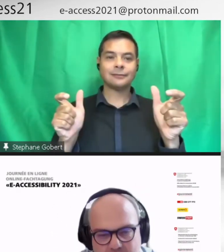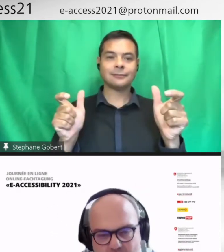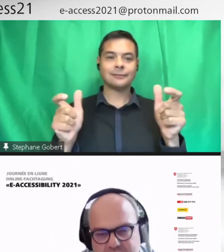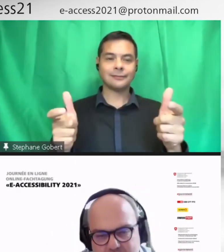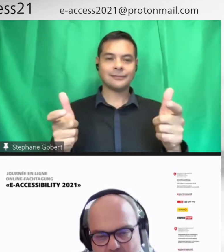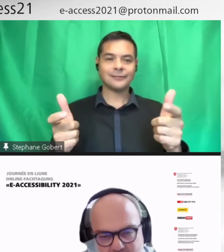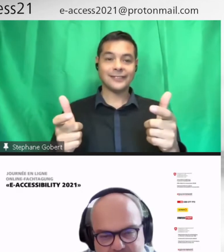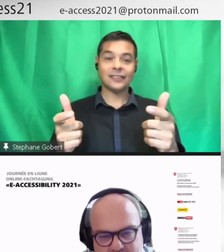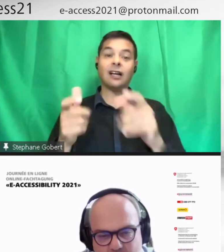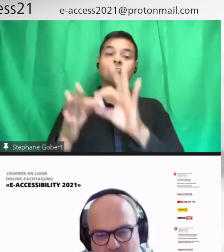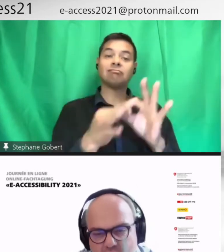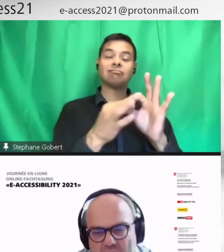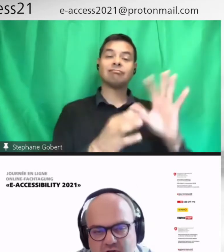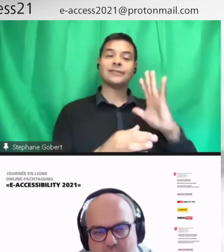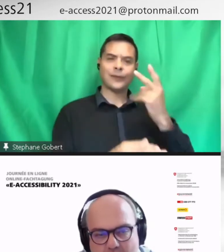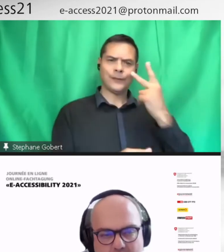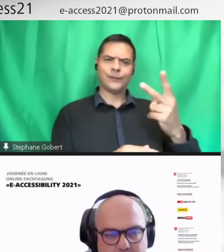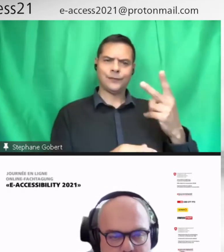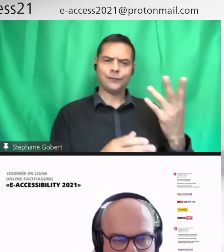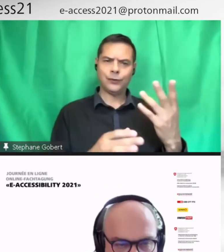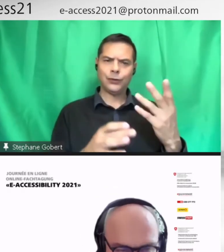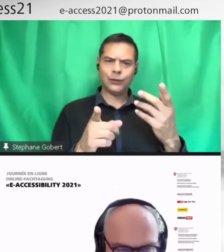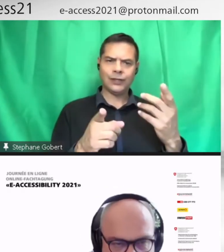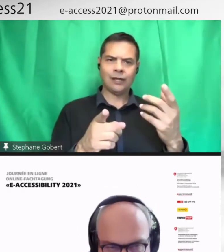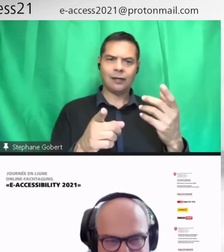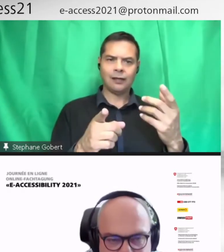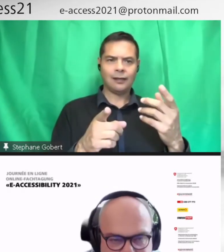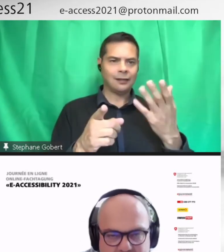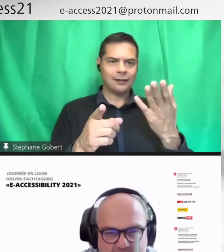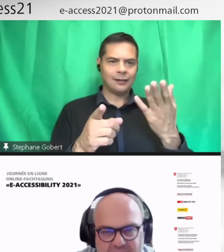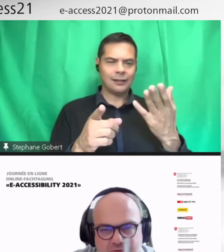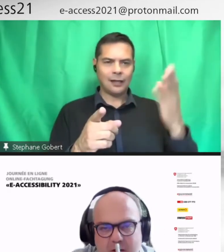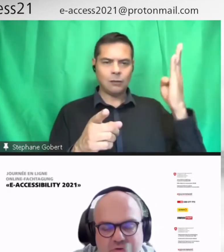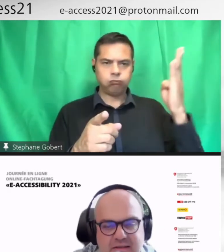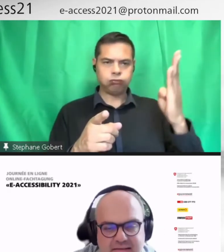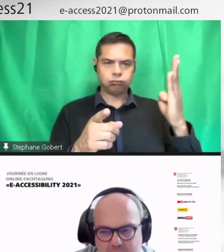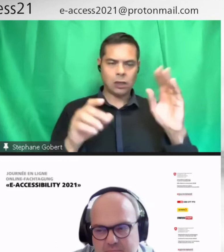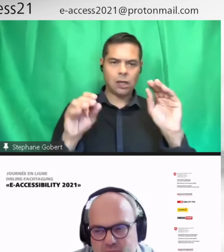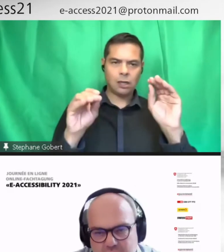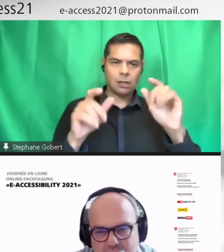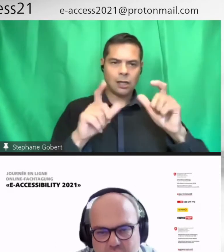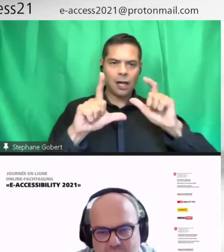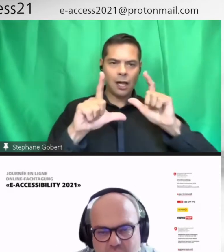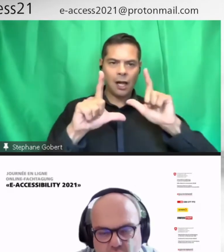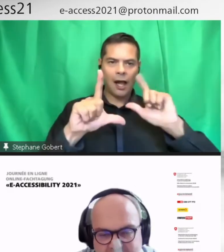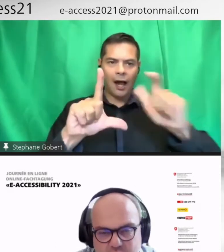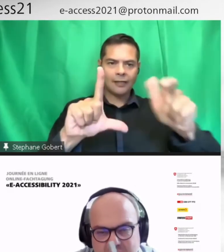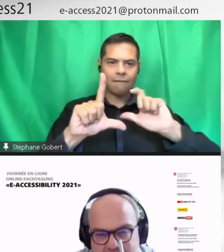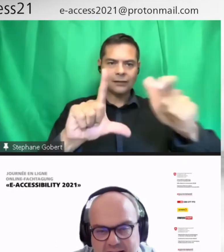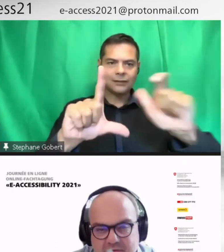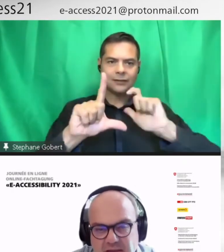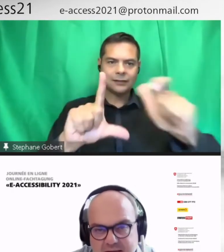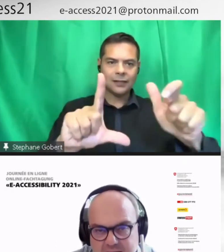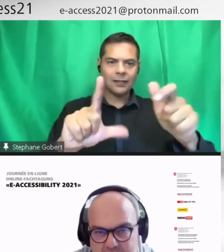faut que ce moyen d'enseignement ait des interfaces qui soient utilisables. On a vu avant toutes les souris, les